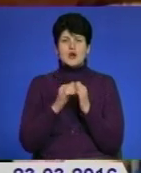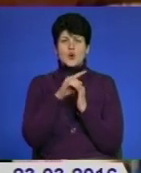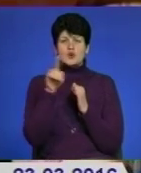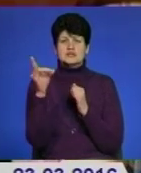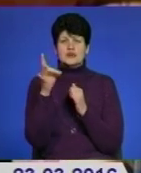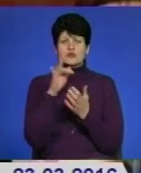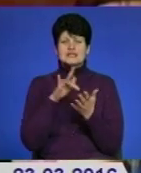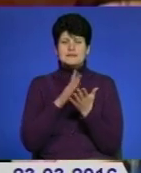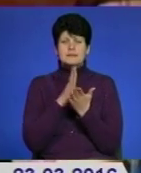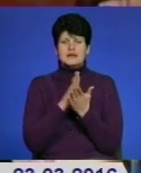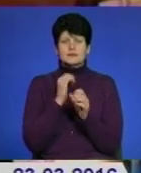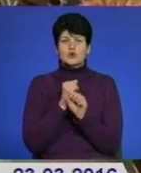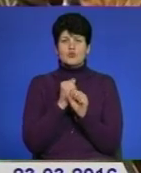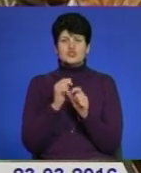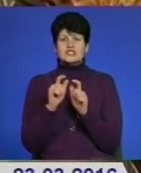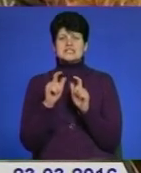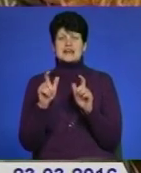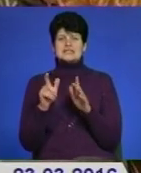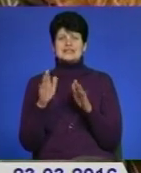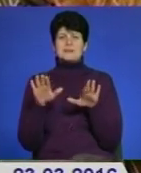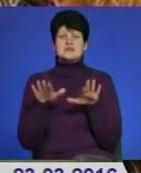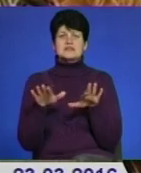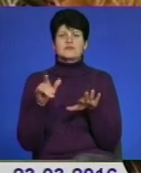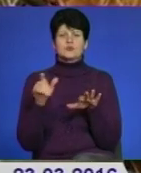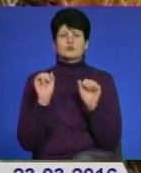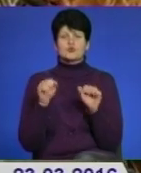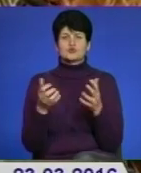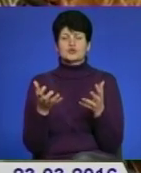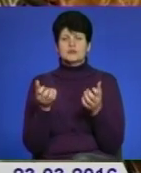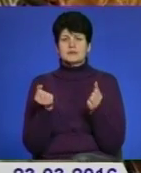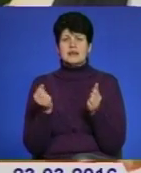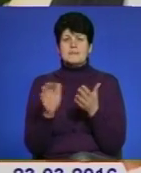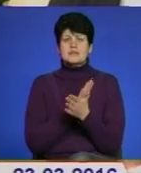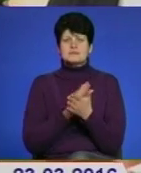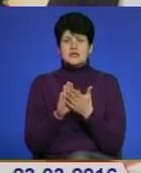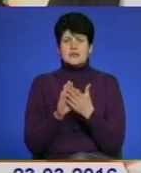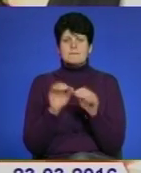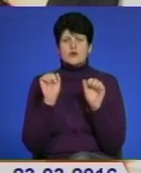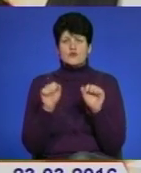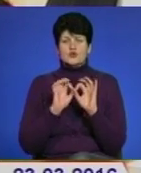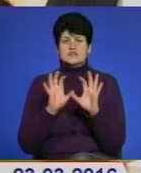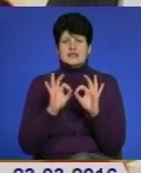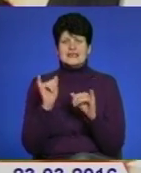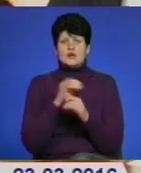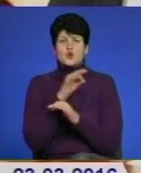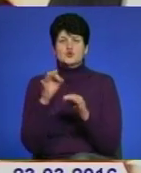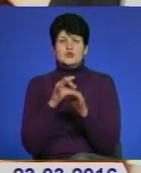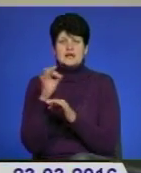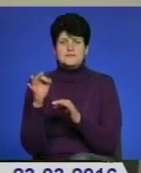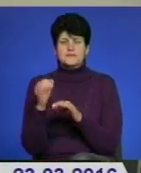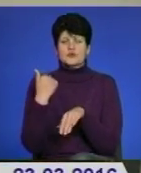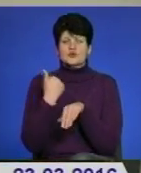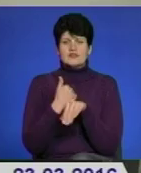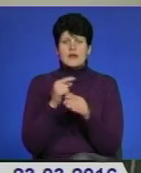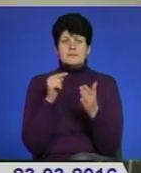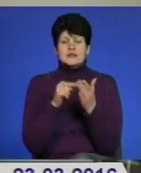районний центр матиме робочі станції, де місцеві жителі зможуть отримати безоплатні правові роз'яснення та консультації. Основна